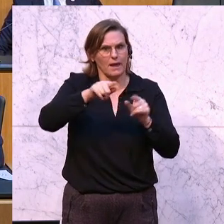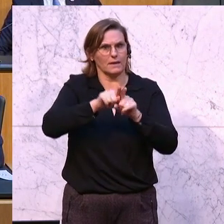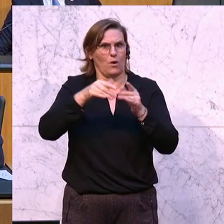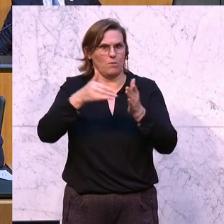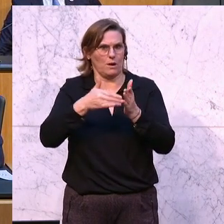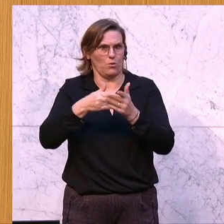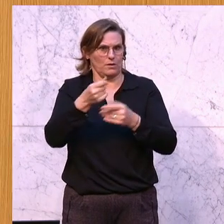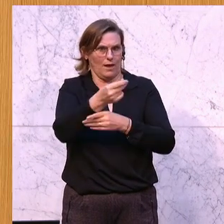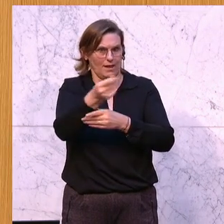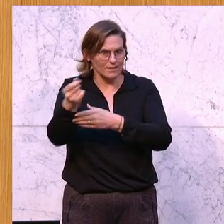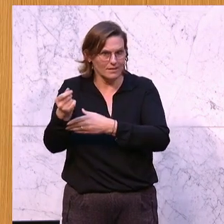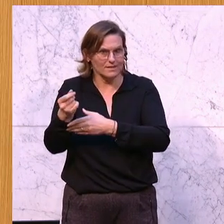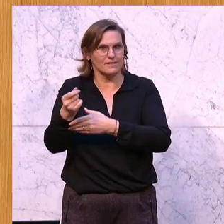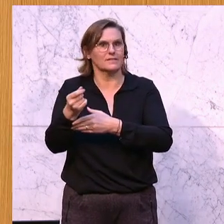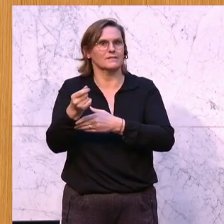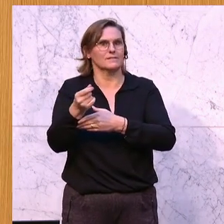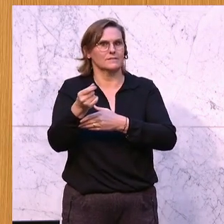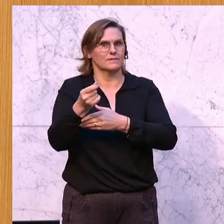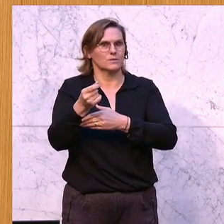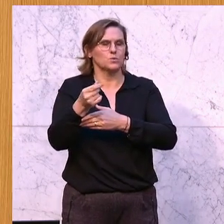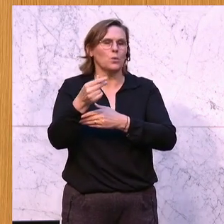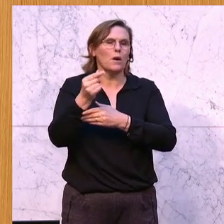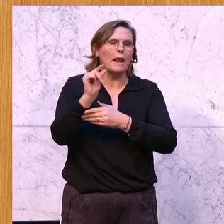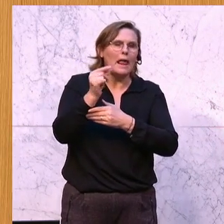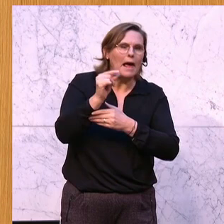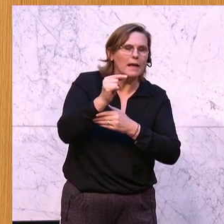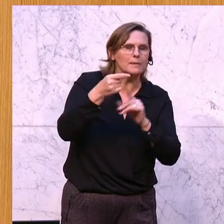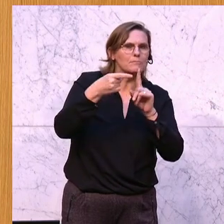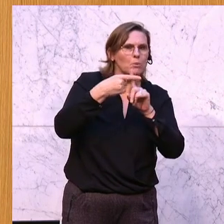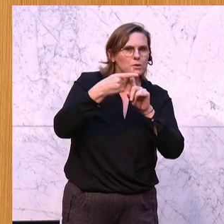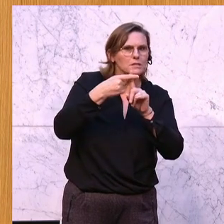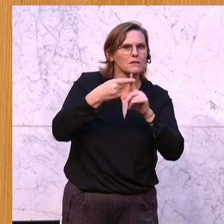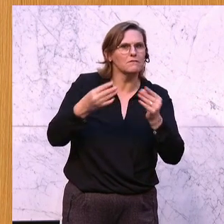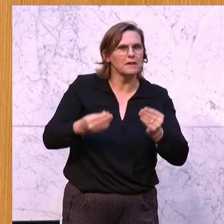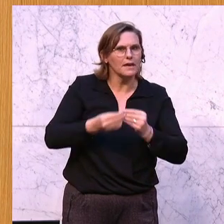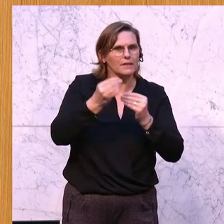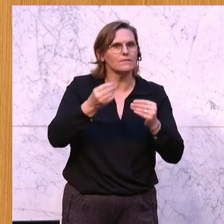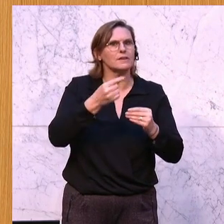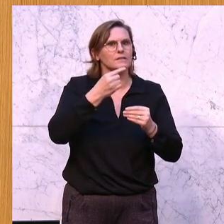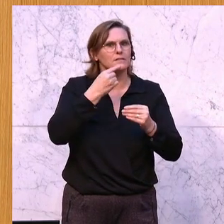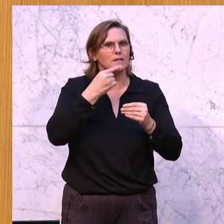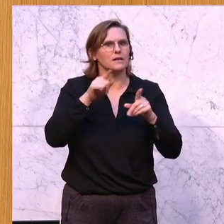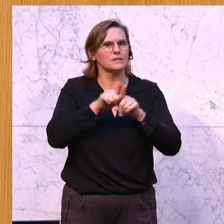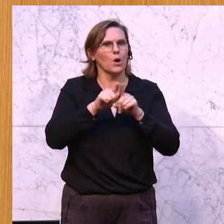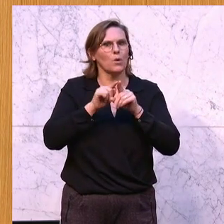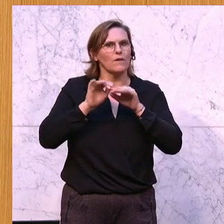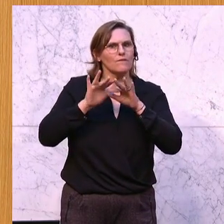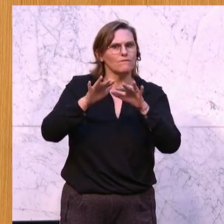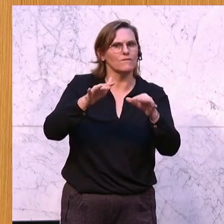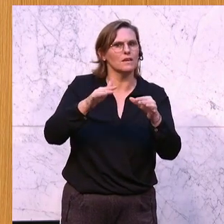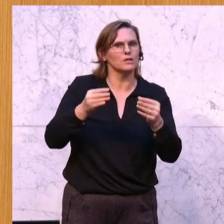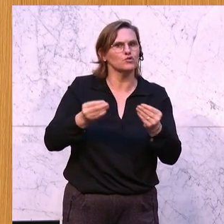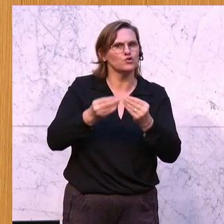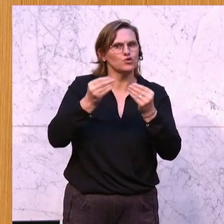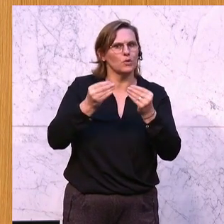benötigen. Und ein kleiner Lichtblick ist da, dass zumindest die unsägliche Wirkstoffverordnung mit dem Ökonomiegebot,